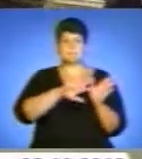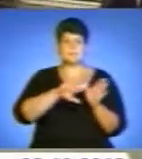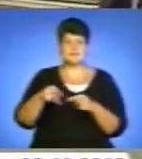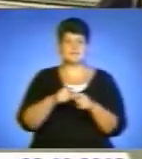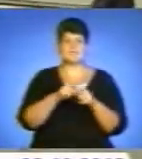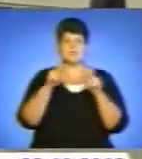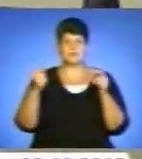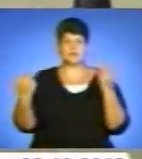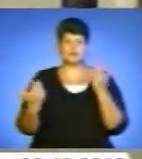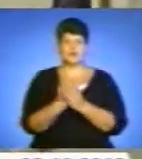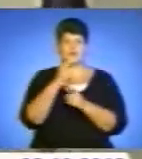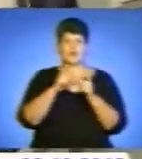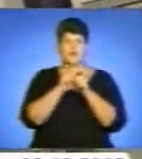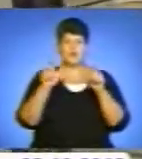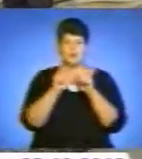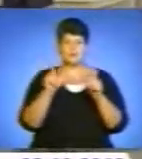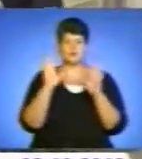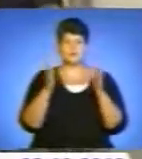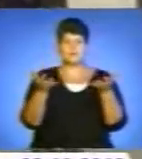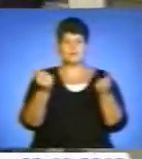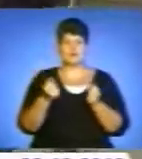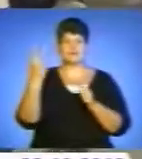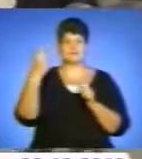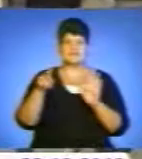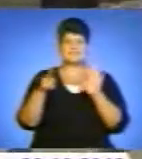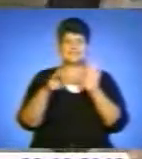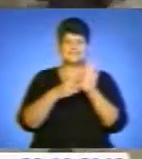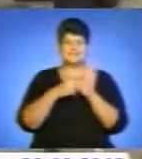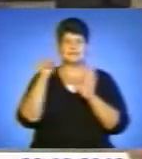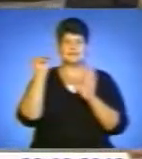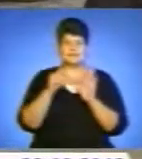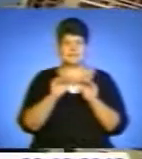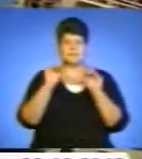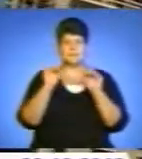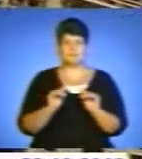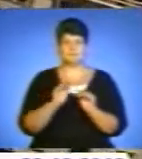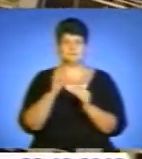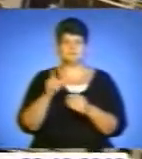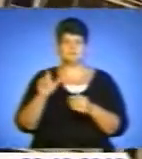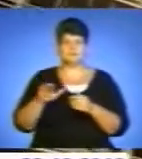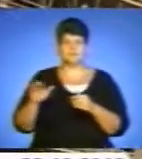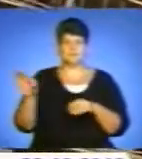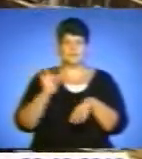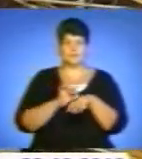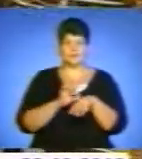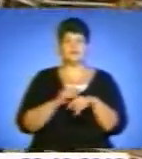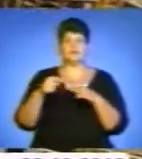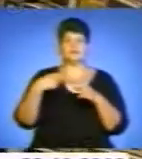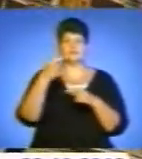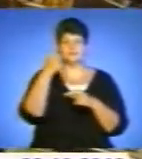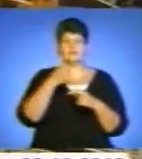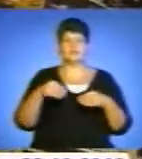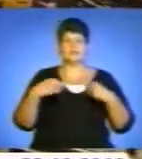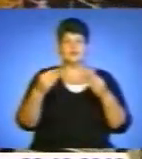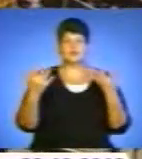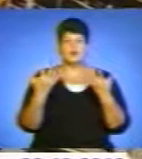корпусу керівництво закладу планує приймати більш як 27 тисяч маленьких пацієнтів на рік. Одужати їм допоможе сучасне обладнання вартістю